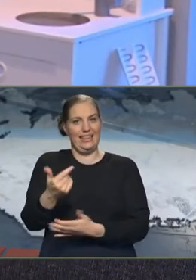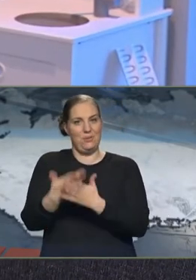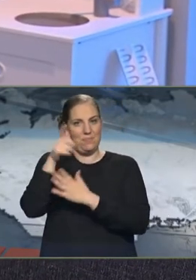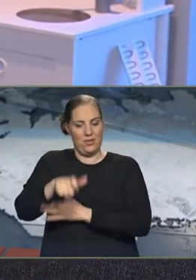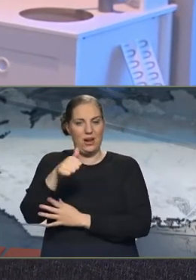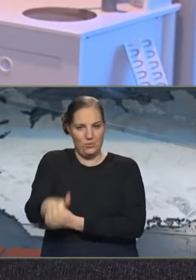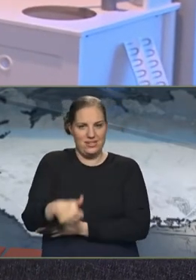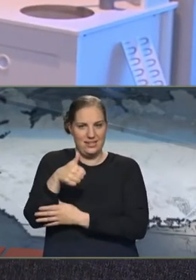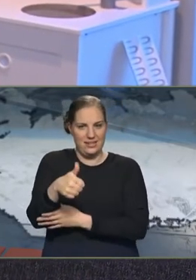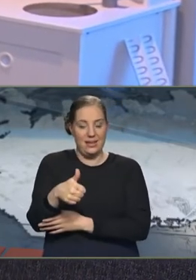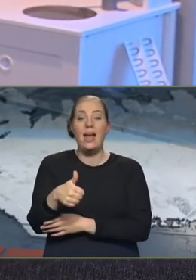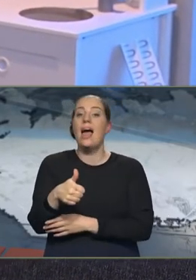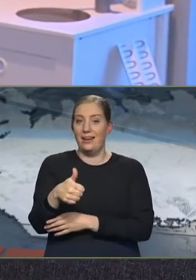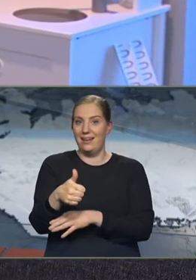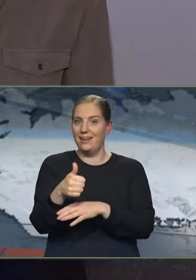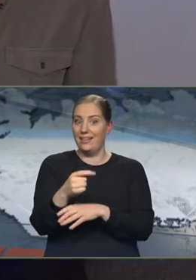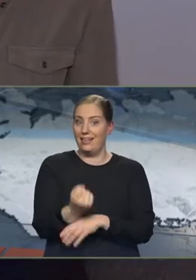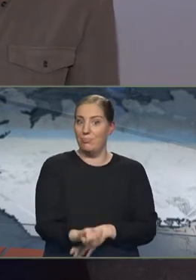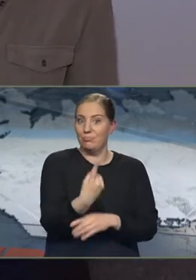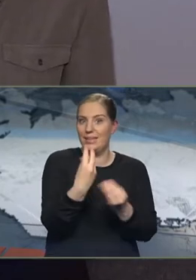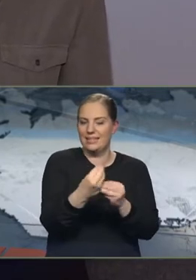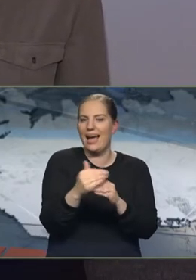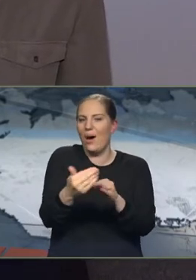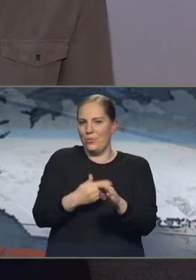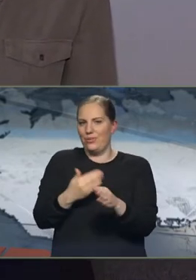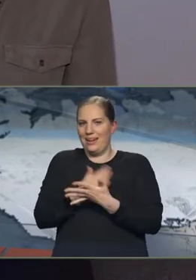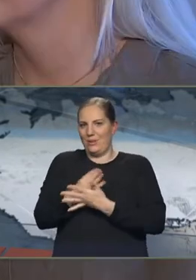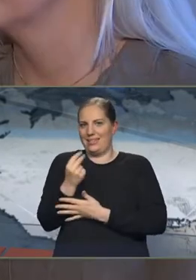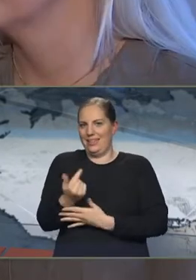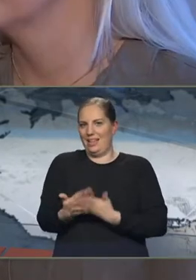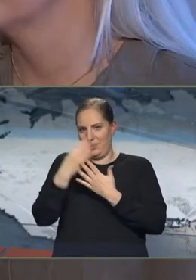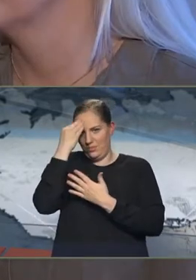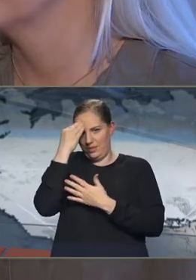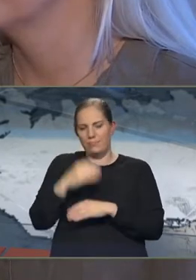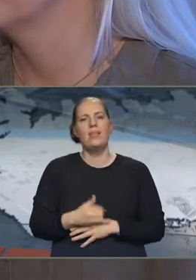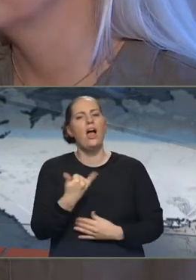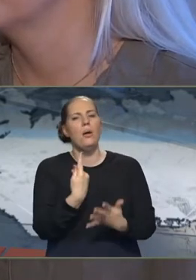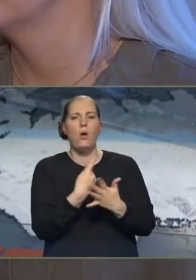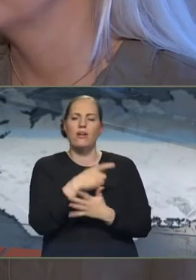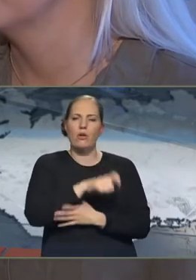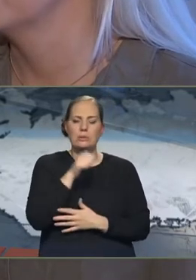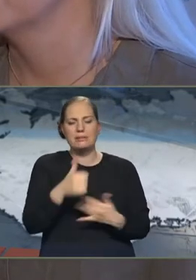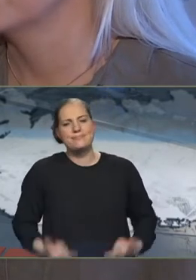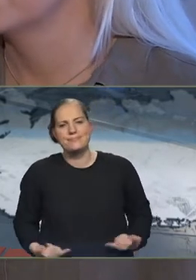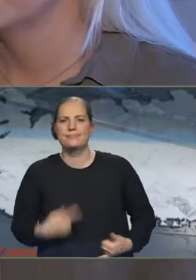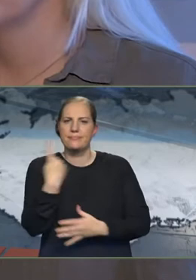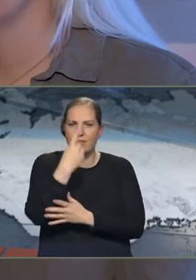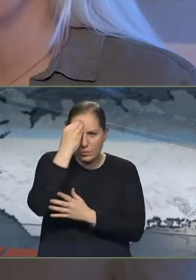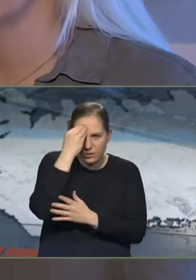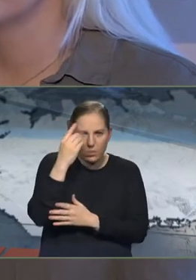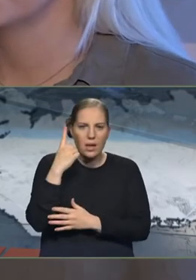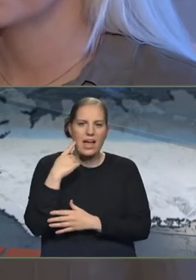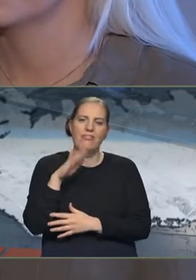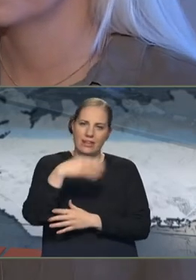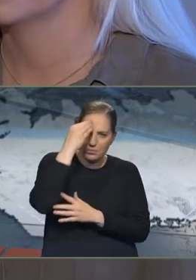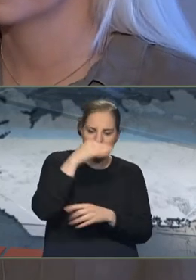hefði nýlega lokið skyndihjálpar námskeið þegar atvikið varð. Fólk kannski nennir ekki alveg að sækja þessa þekkingu og ef það er á innustöðum þá er fólk svona,